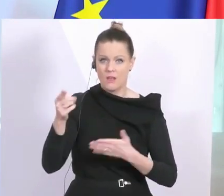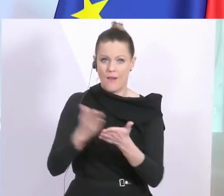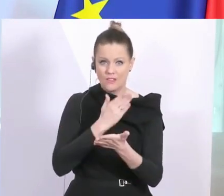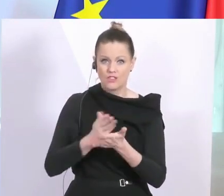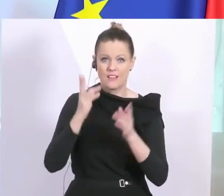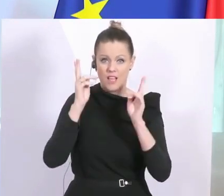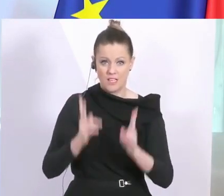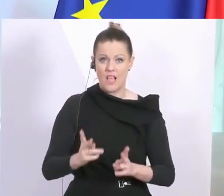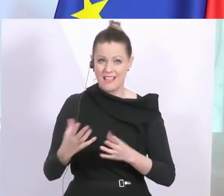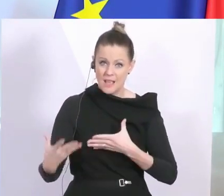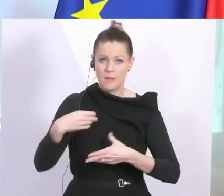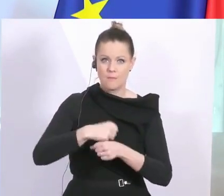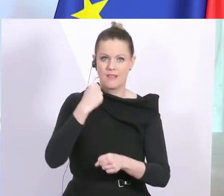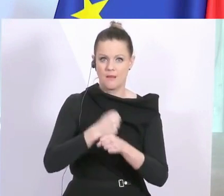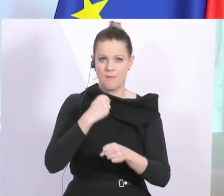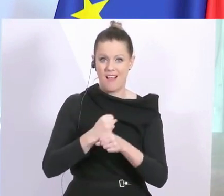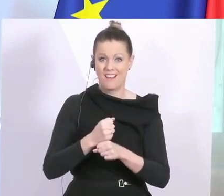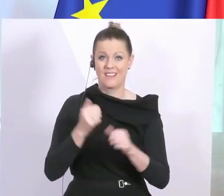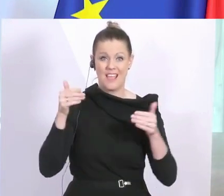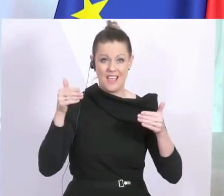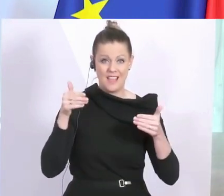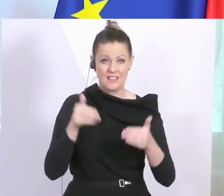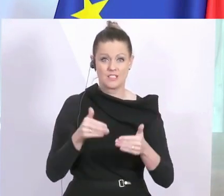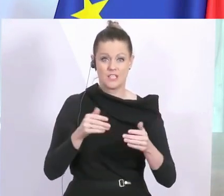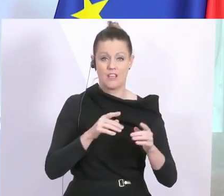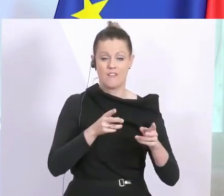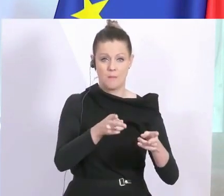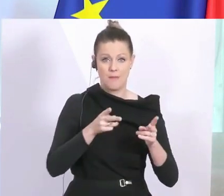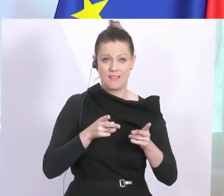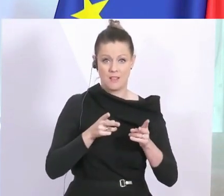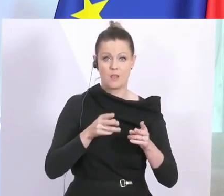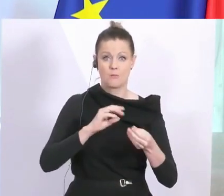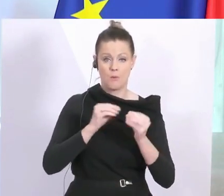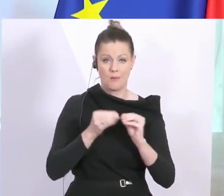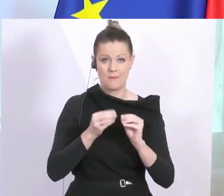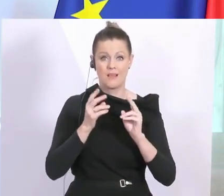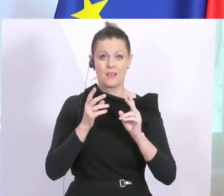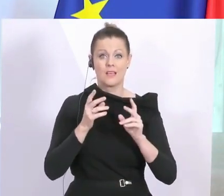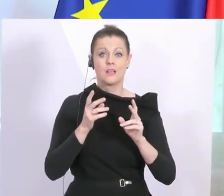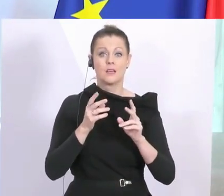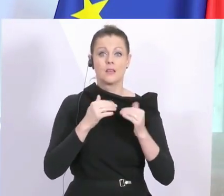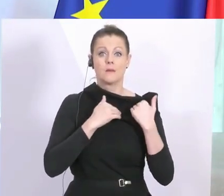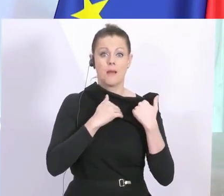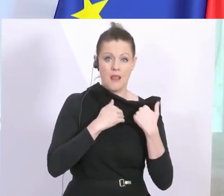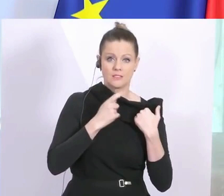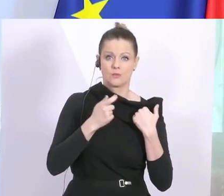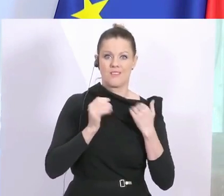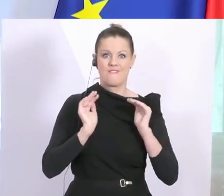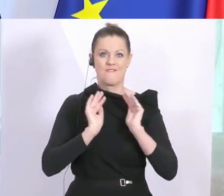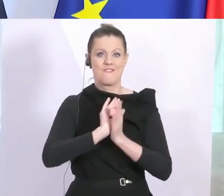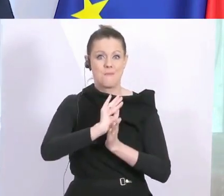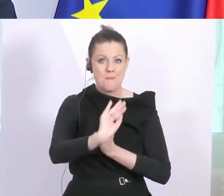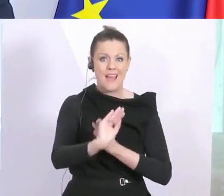Beitrag zu leisten und das zu verhindern. Das ist das Ziel dieser Anordnungen. Das ist das Ziel, warum Polizistinnen und